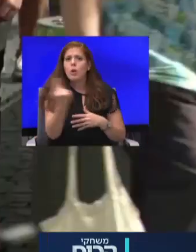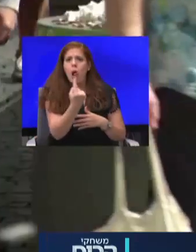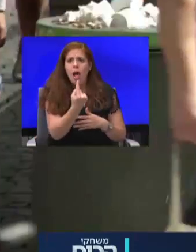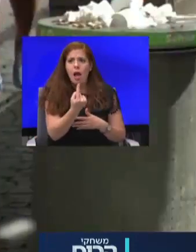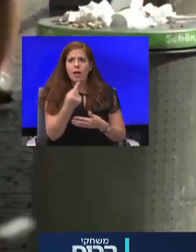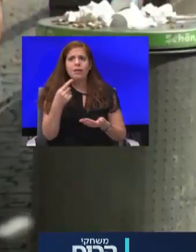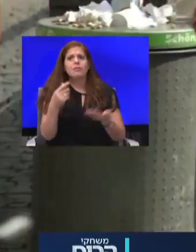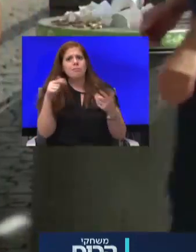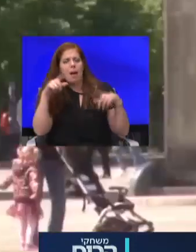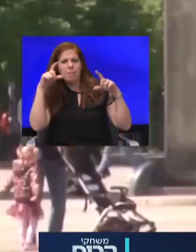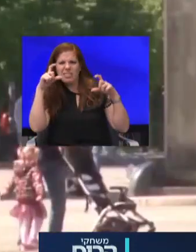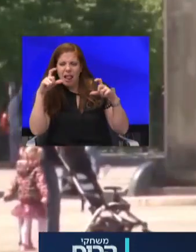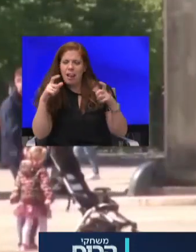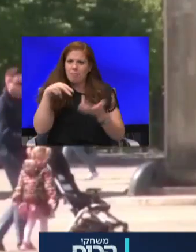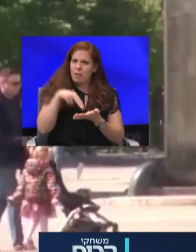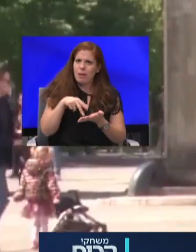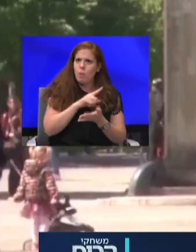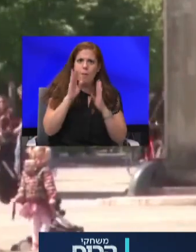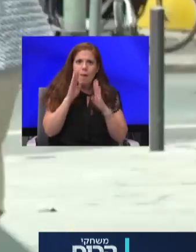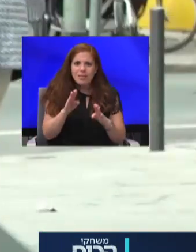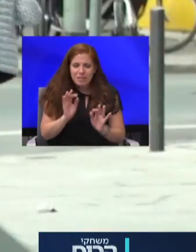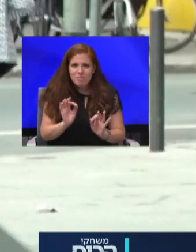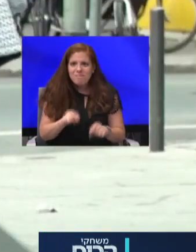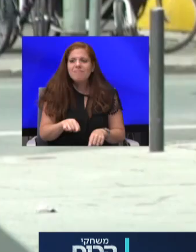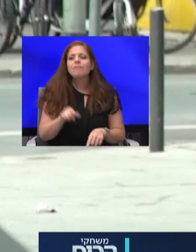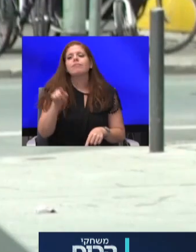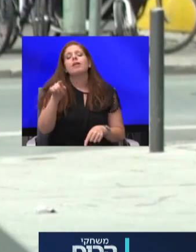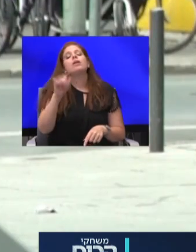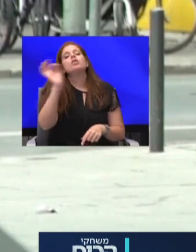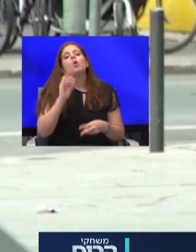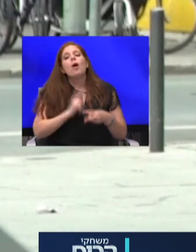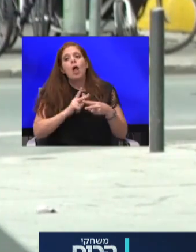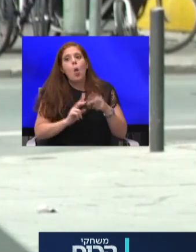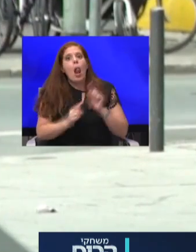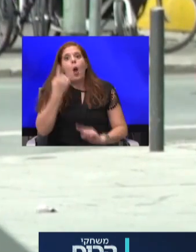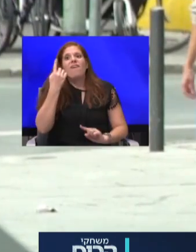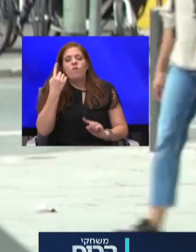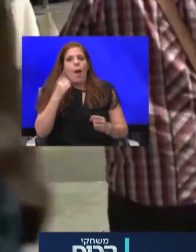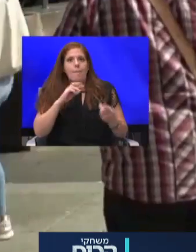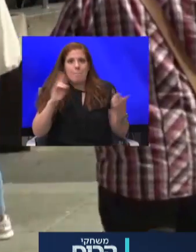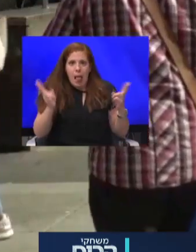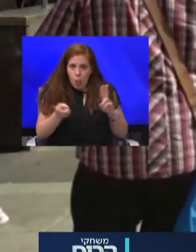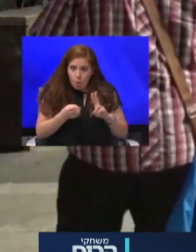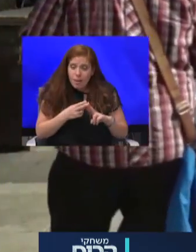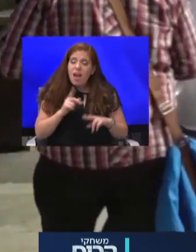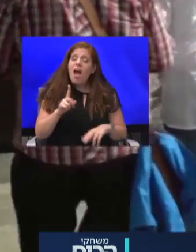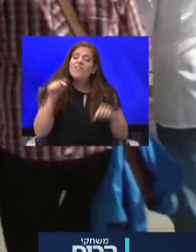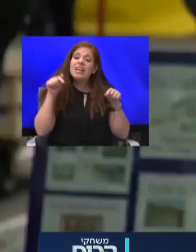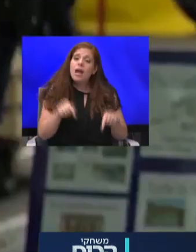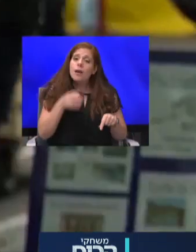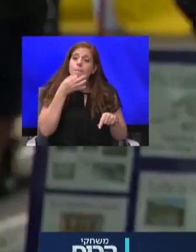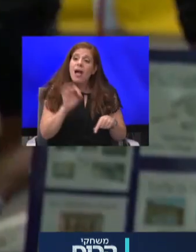שיעור התחלואה בגרמניה אינו גבוה במונחים בינלאומיים, אבל כאן מעדיפים בינתיים